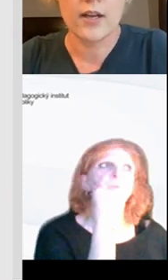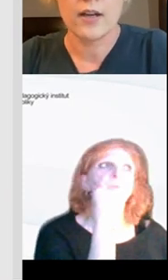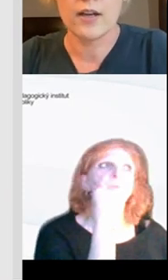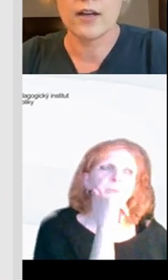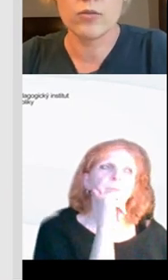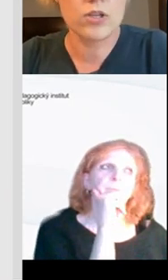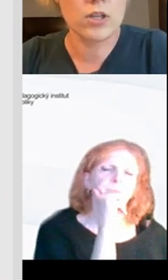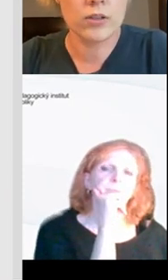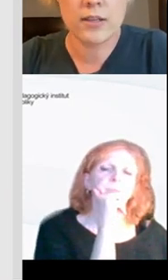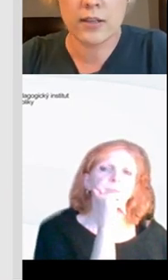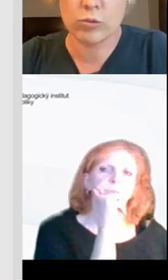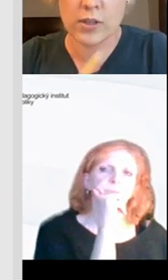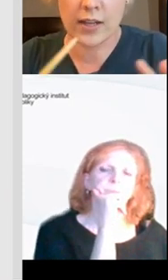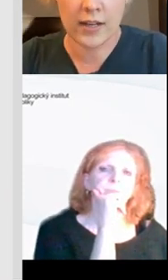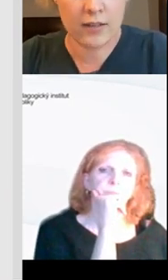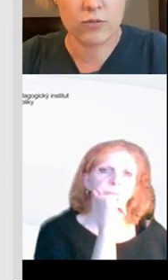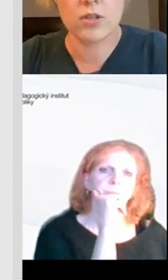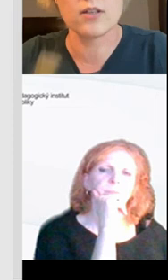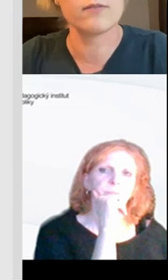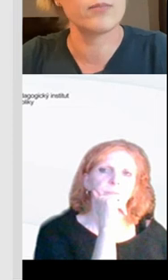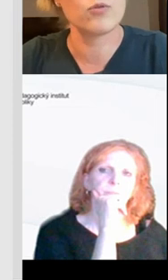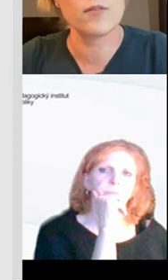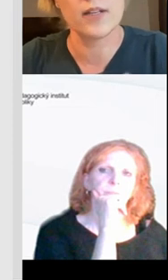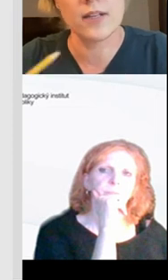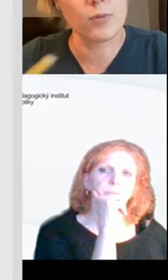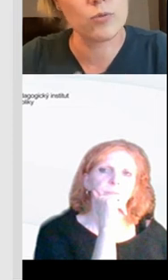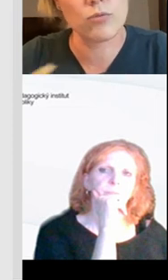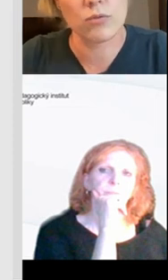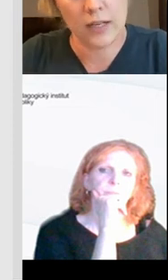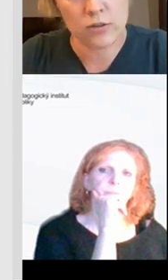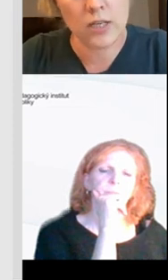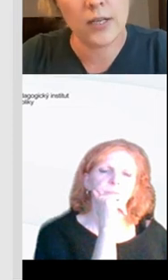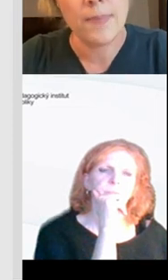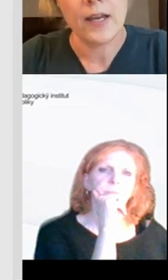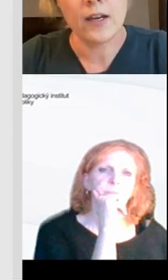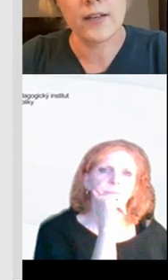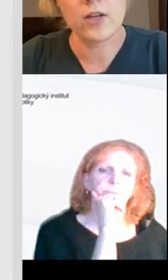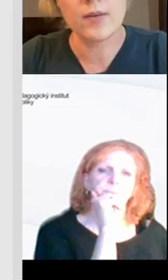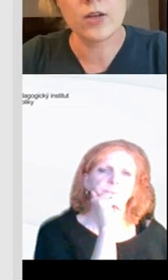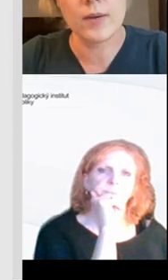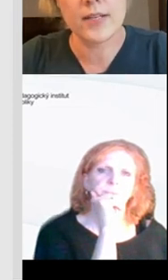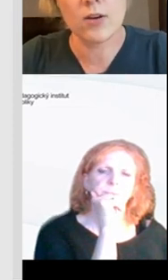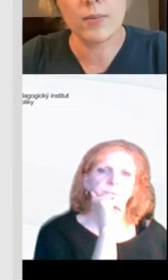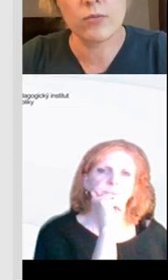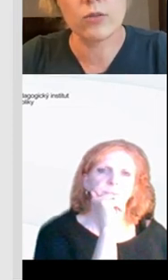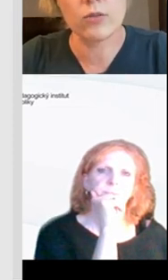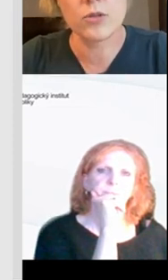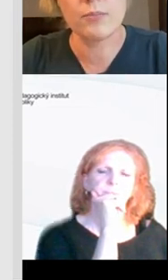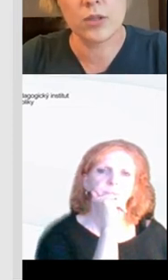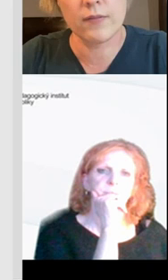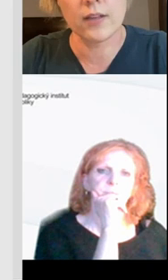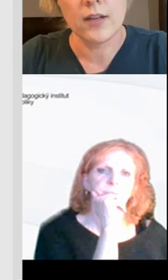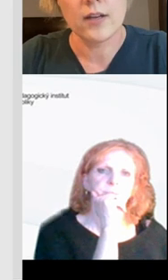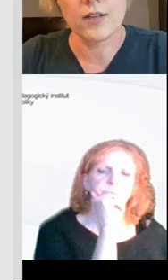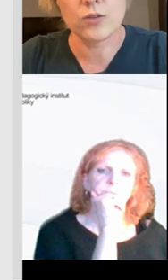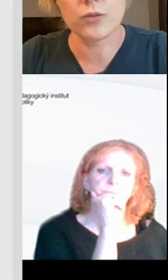několik. Určitě to není ucelený, určitě používáte spoustu dalších, jenom je dobré se opravdu jako